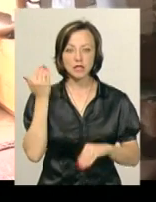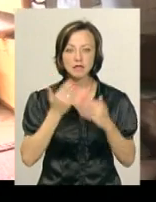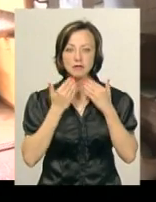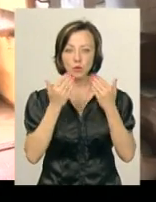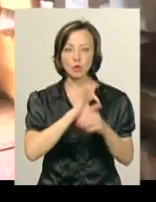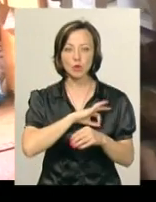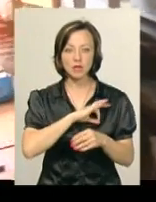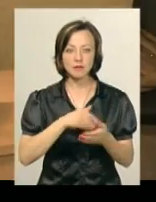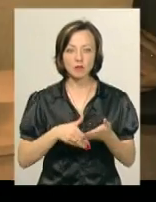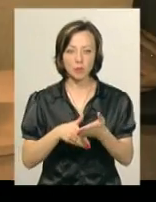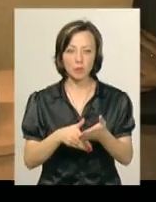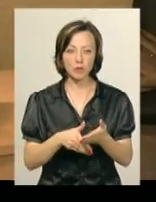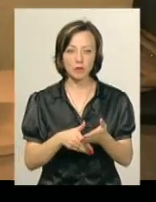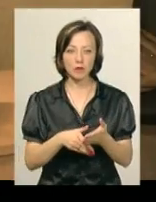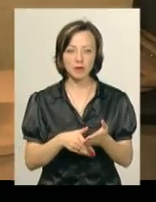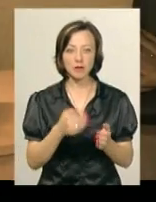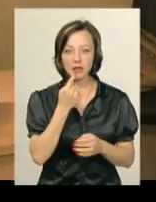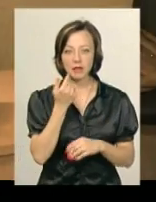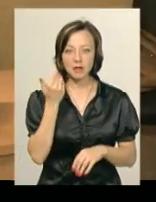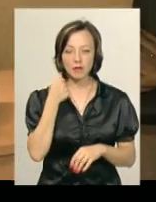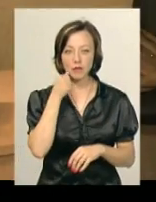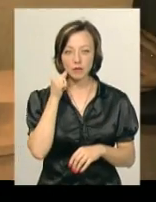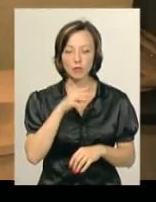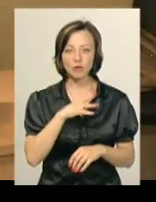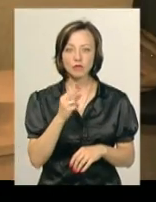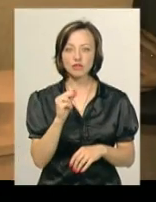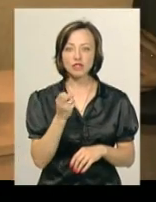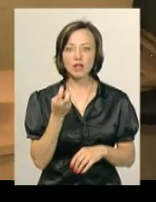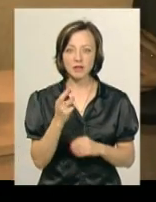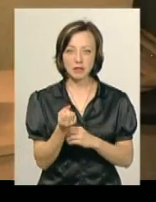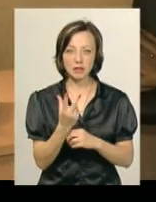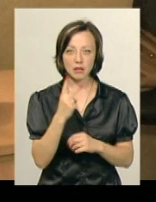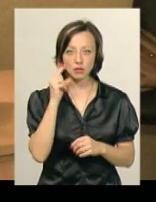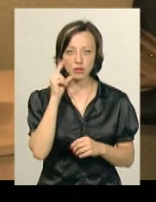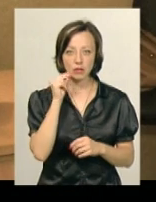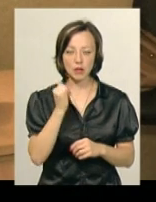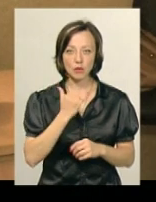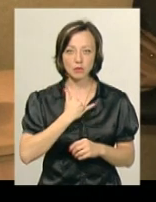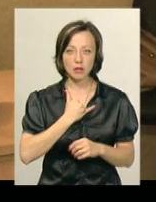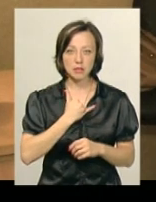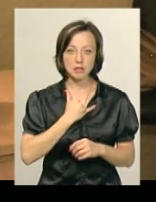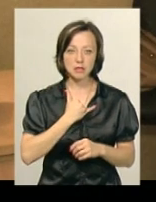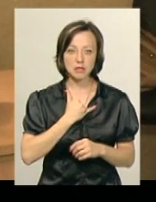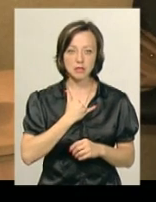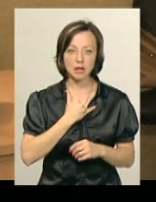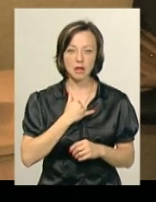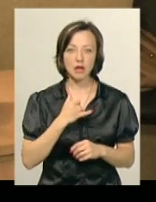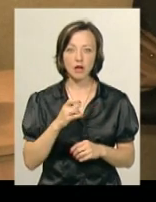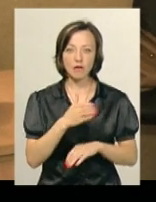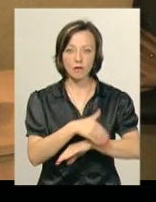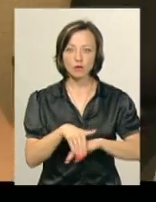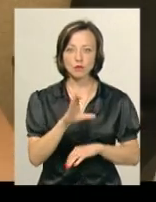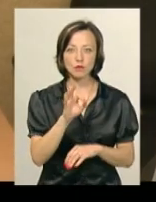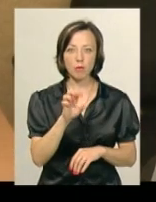юристів за допомогою. Недавно був, в червні, ось 13-го числа, тут у нас на Соборній